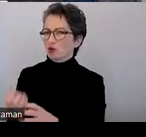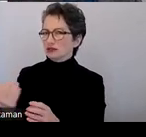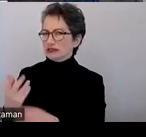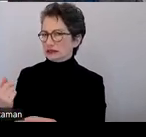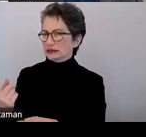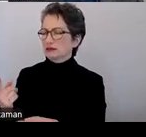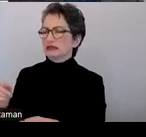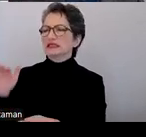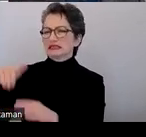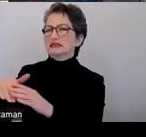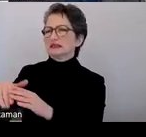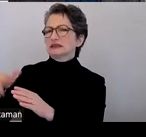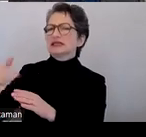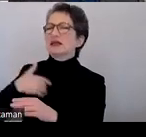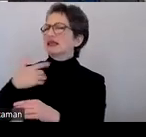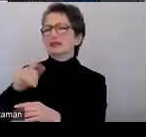beschrieben ist in der Handreichung.